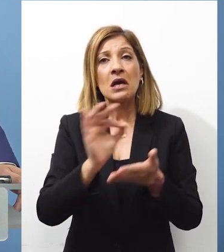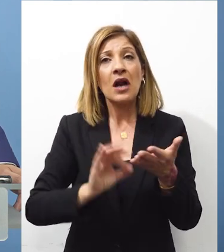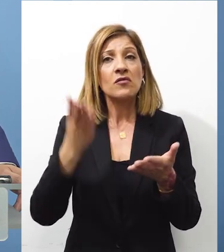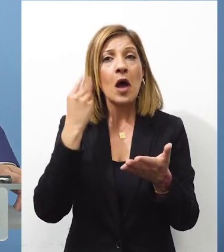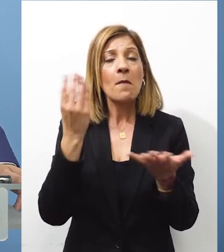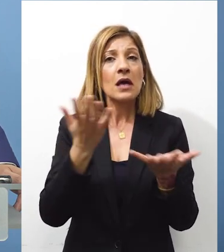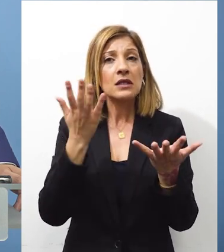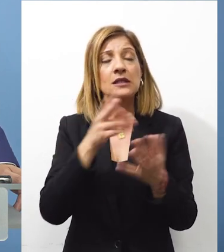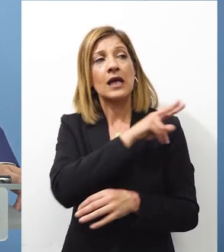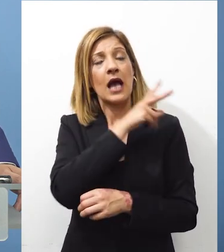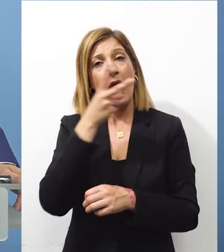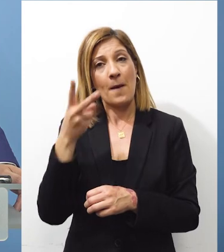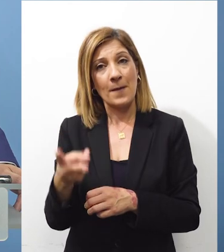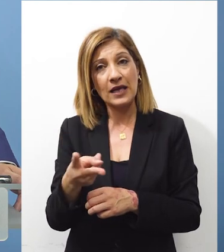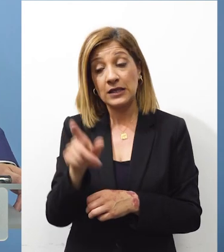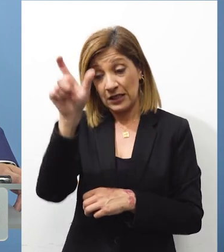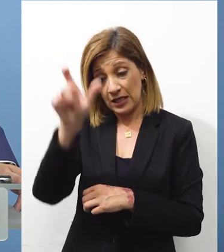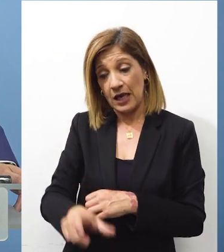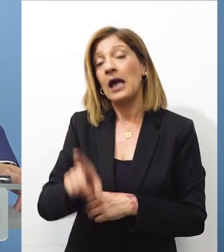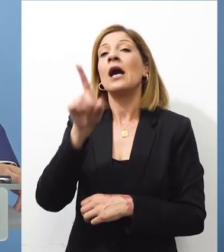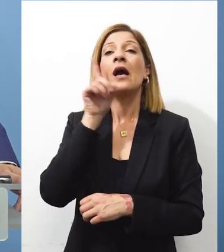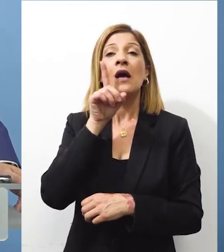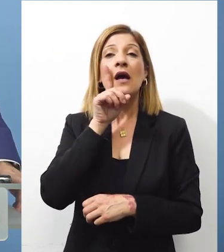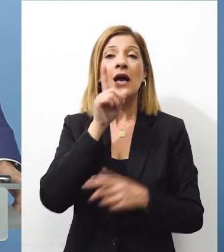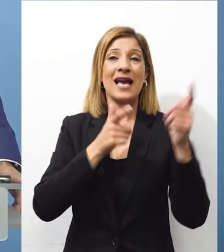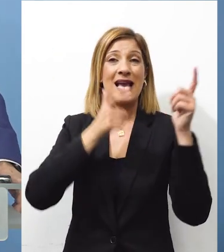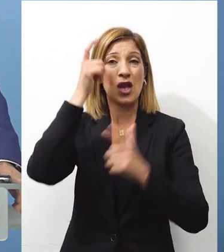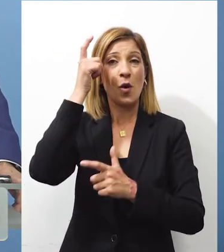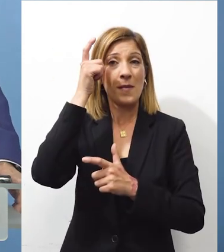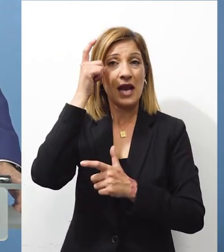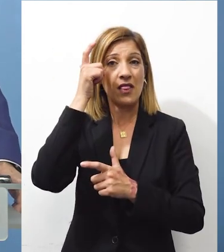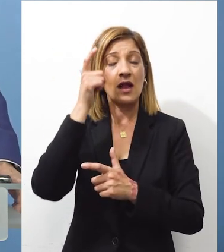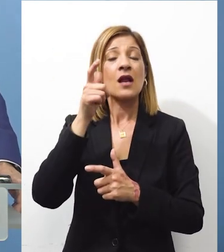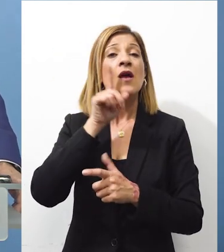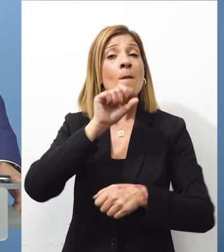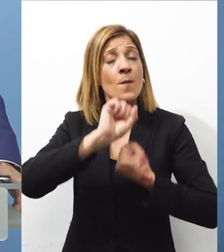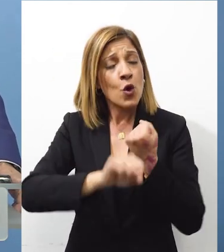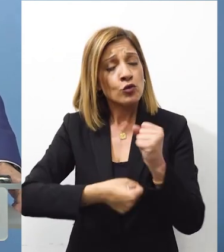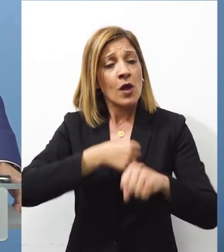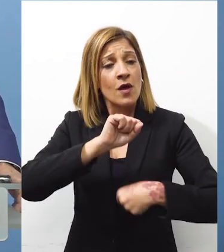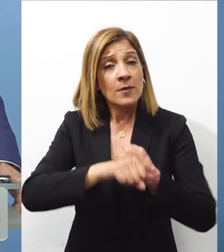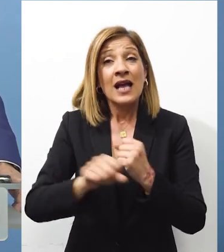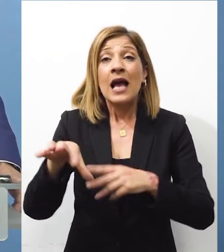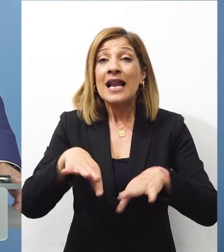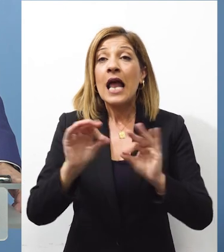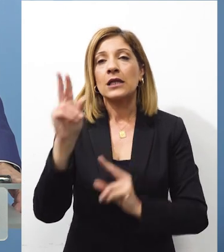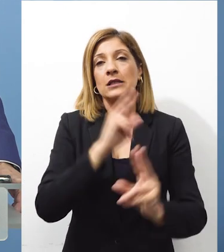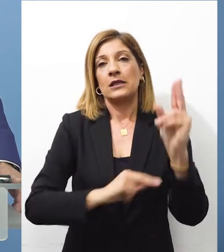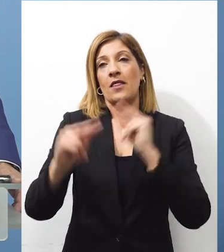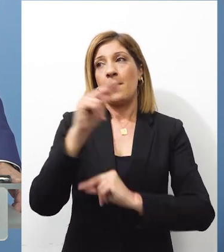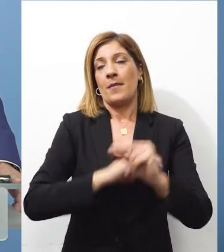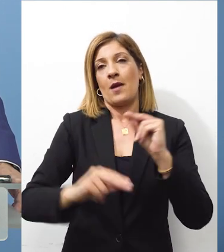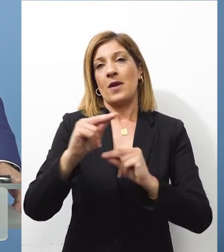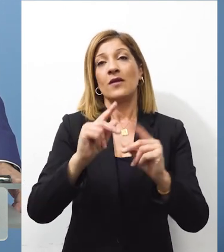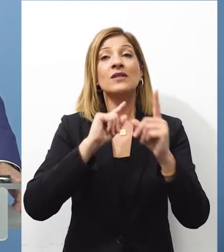Αντιλαμβάνεστε ότι η κυρία Ολγκίν ως προσωπική απεσταλμένη του Γενικού Γραμματέα των ΗΕ καταβάλει κάθε δυνατή προσπάθεια ως προς την επανέναξη των διαπραγματεύσεων εντός του